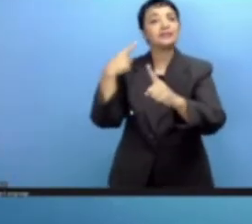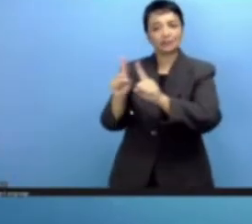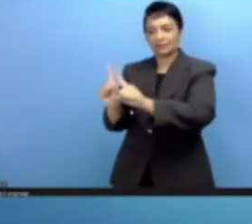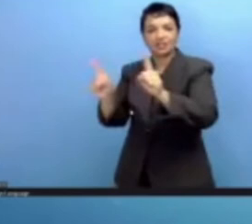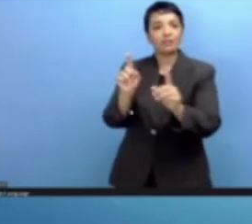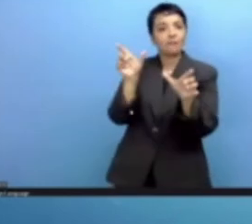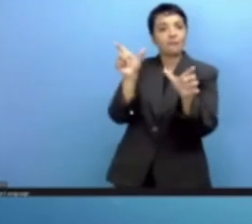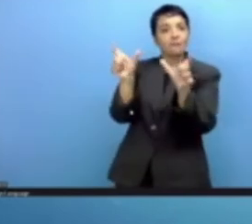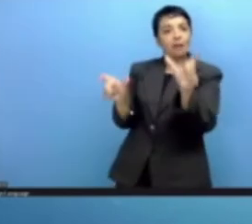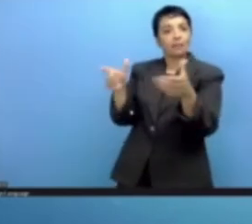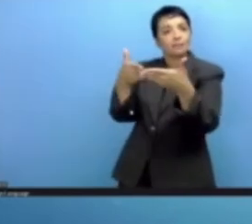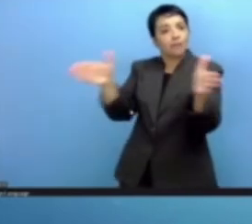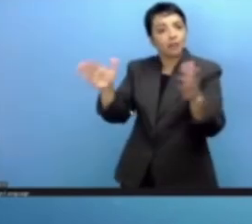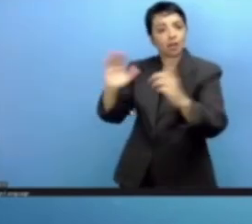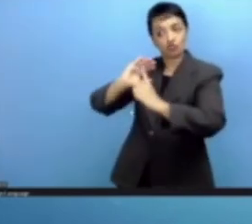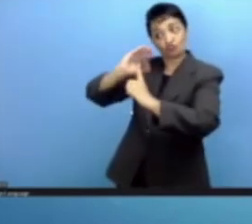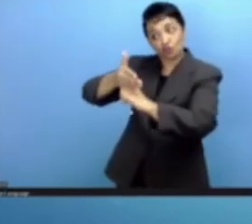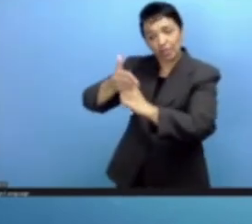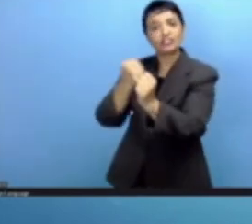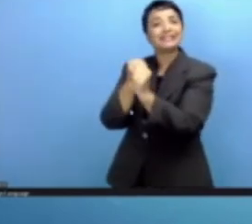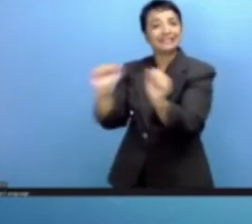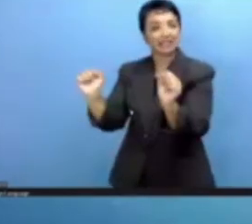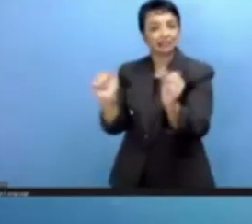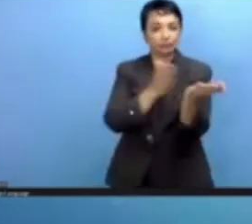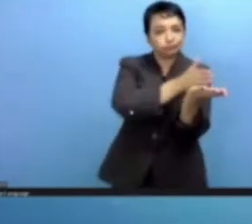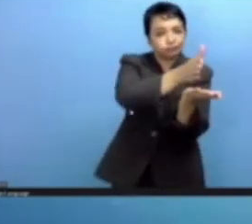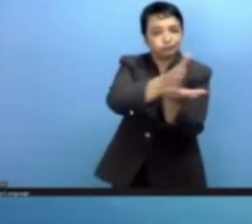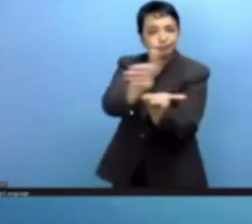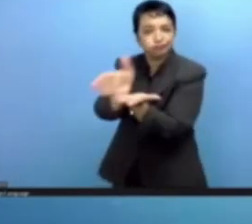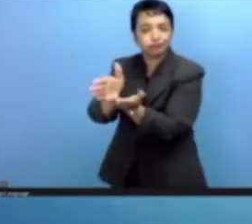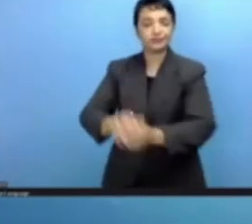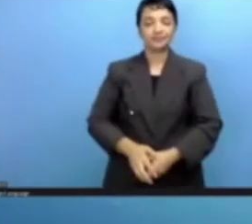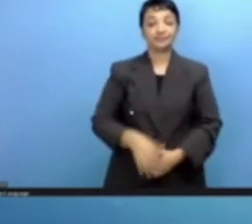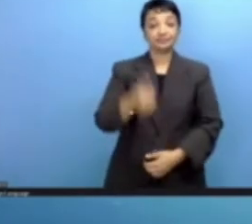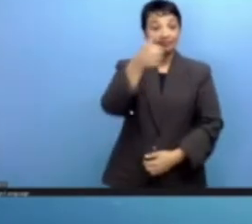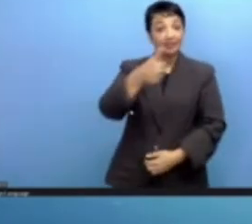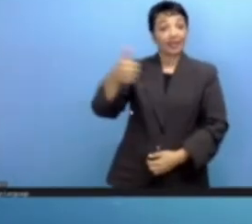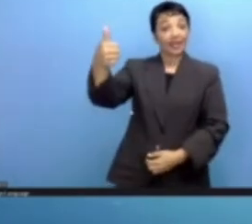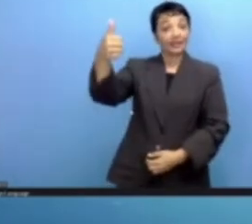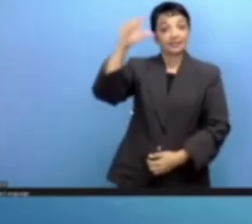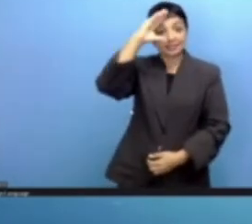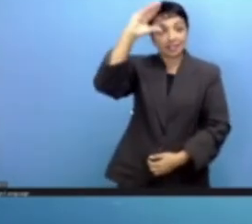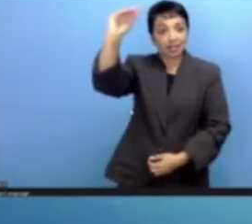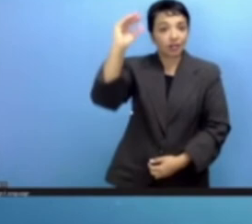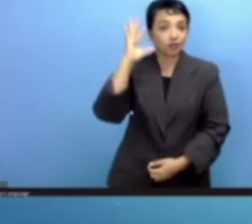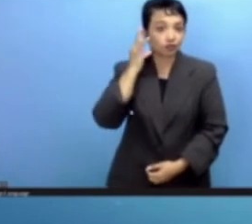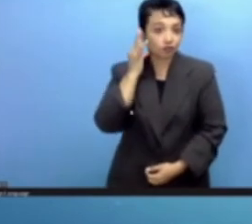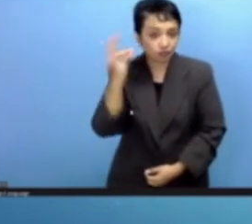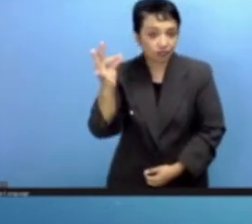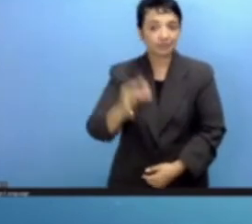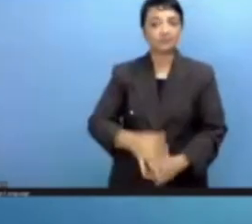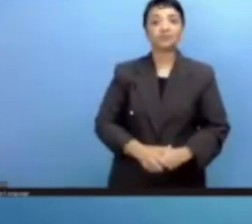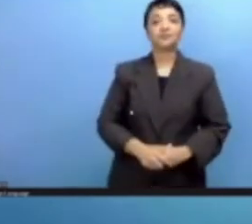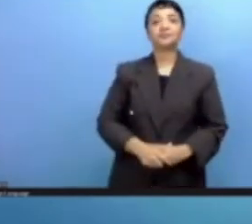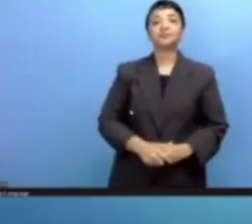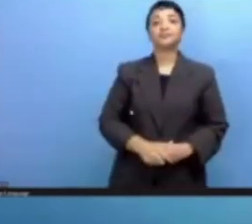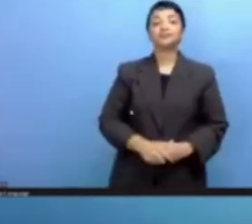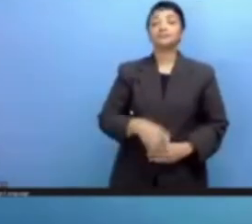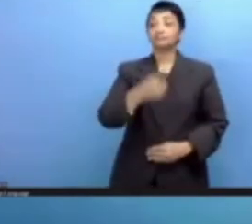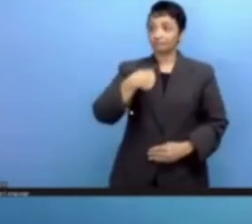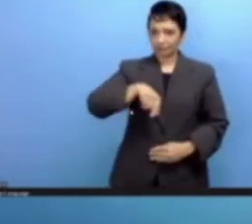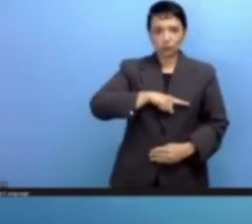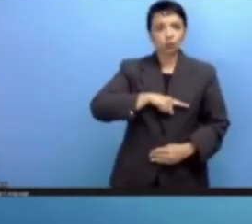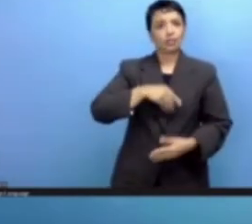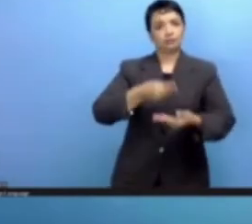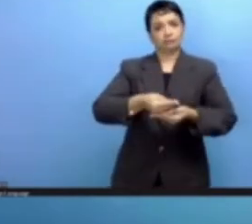حماية الحماية العامة والأمان السيدات والسادة إن مساهمة